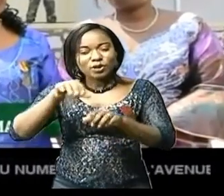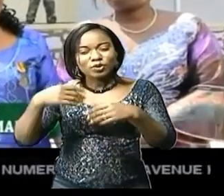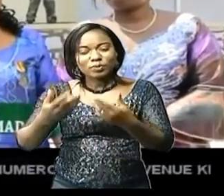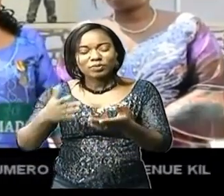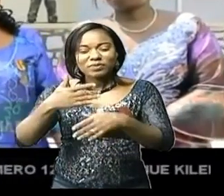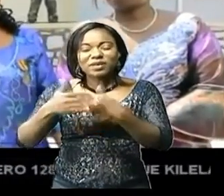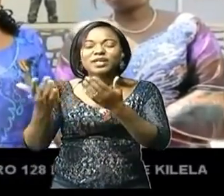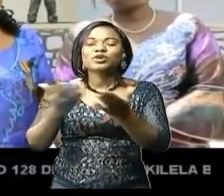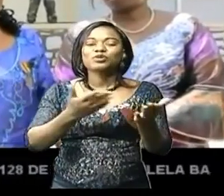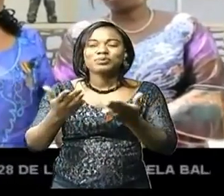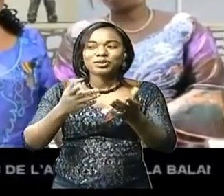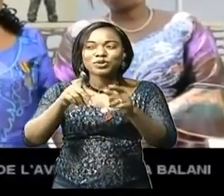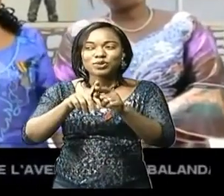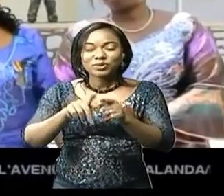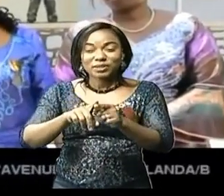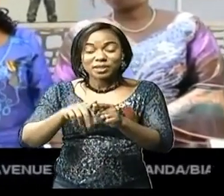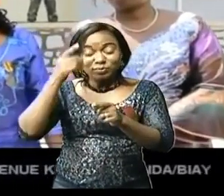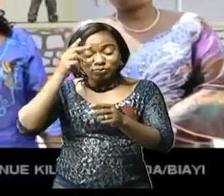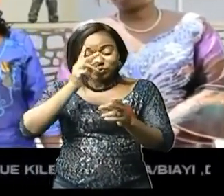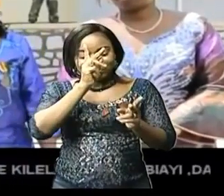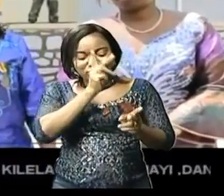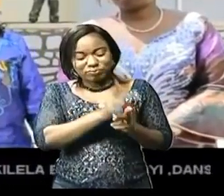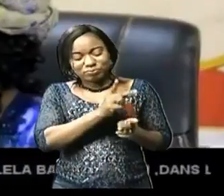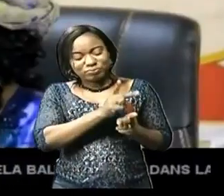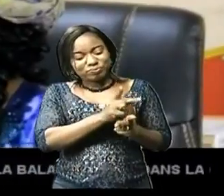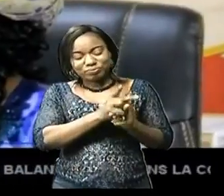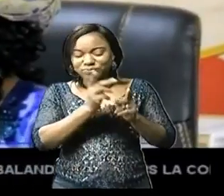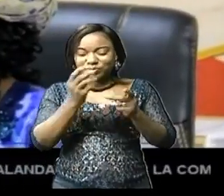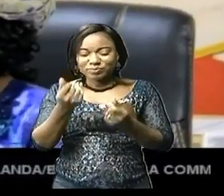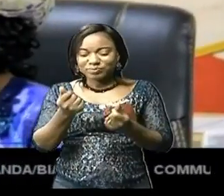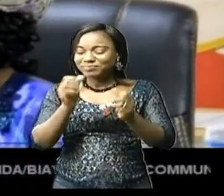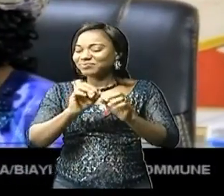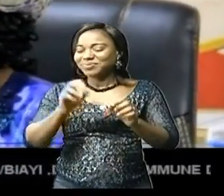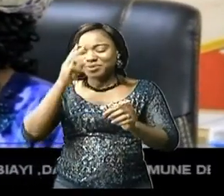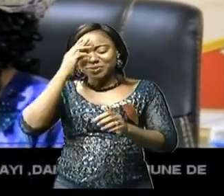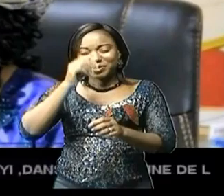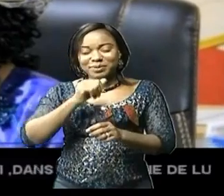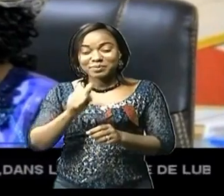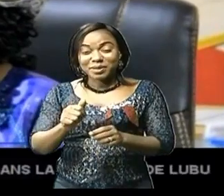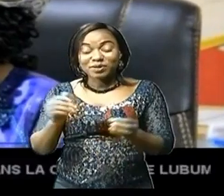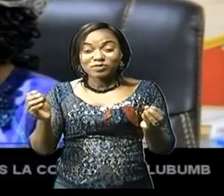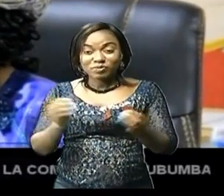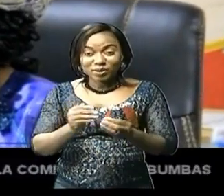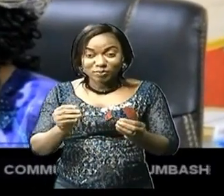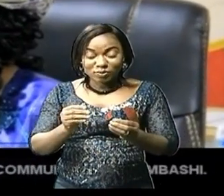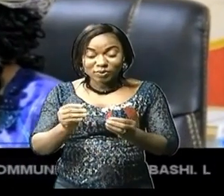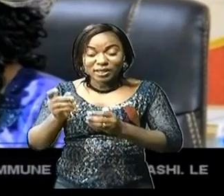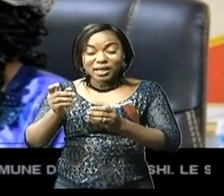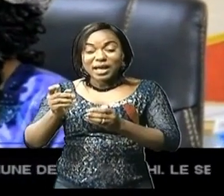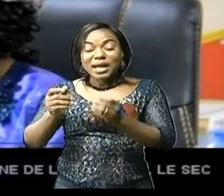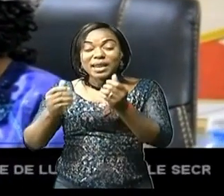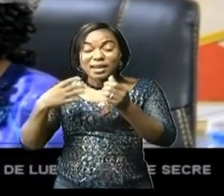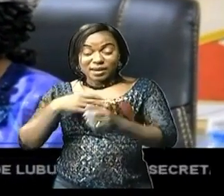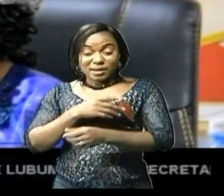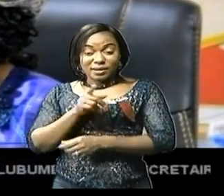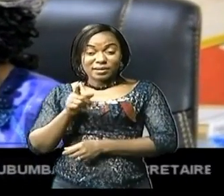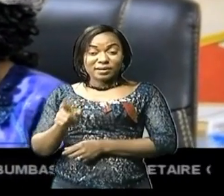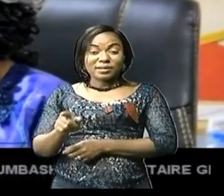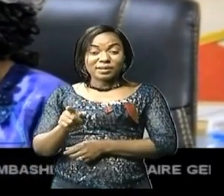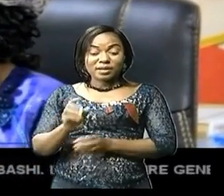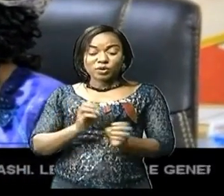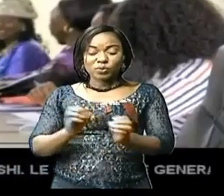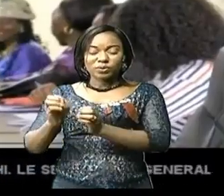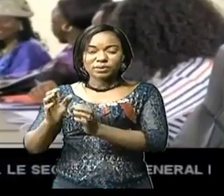ces commerces-là. Même la notion de gestion n'existait pas. La condamnatrice de l Semadev sollicite un appui supplémentaire pour atteindre le